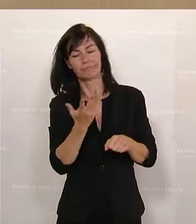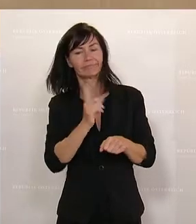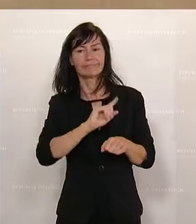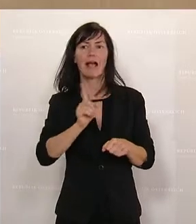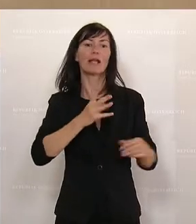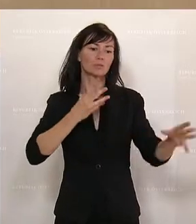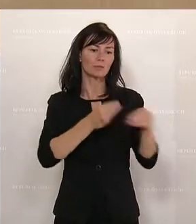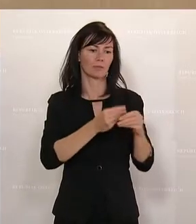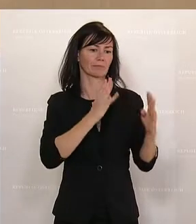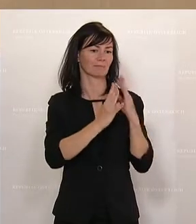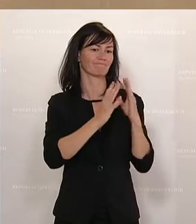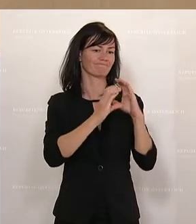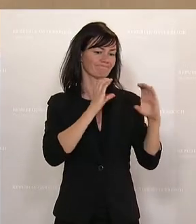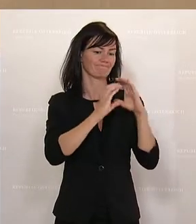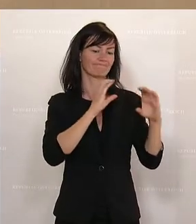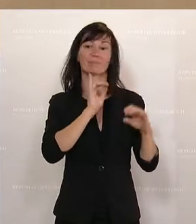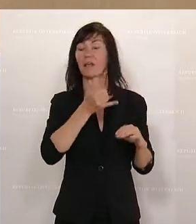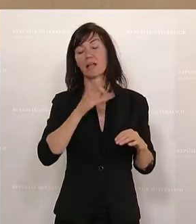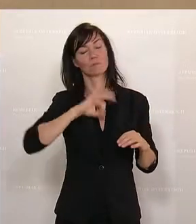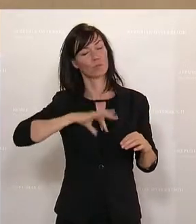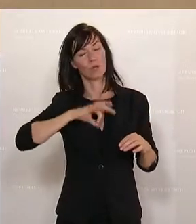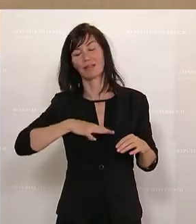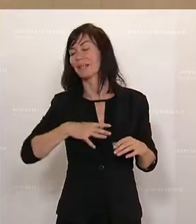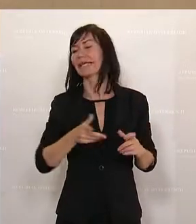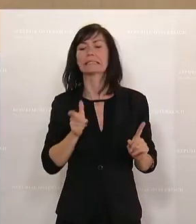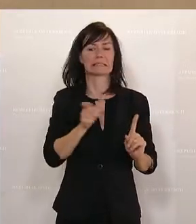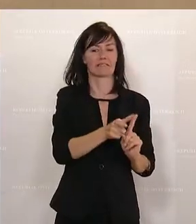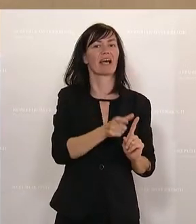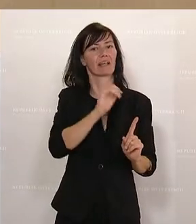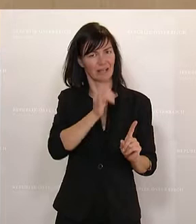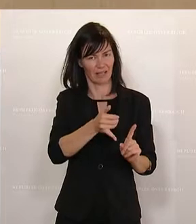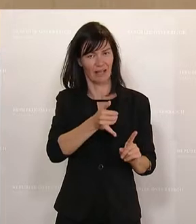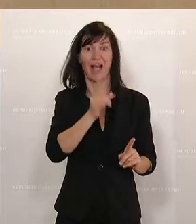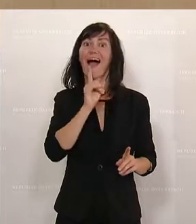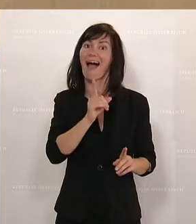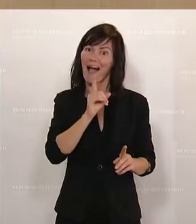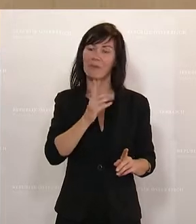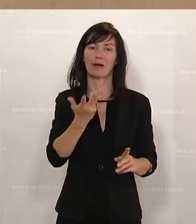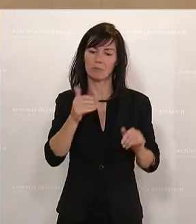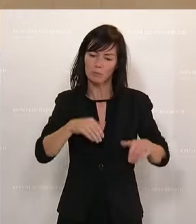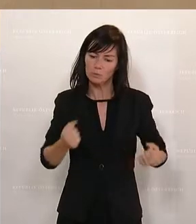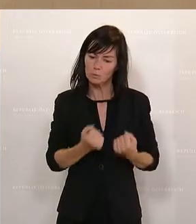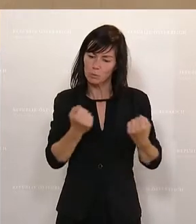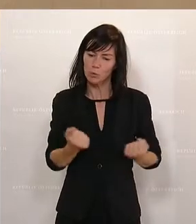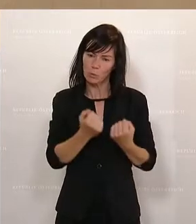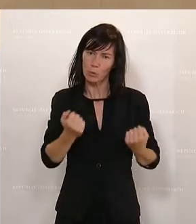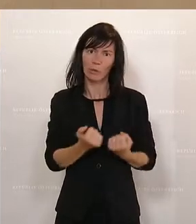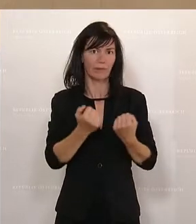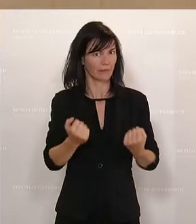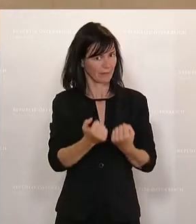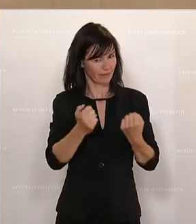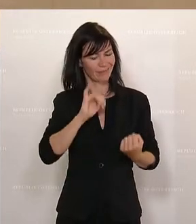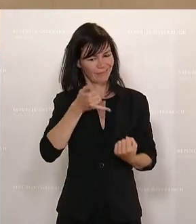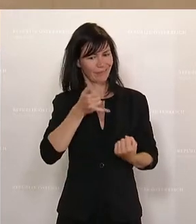Psychiatrie am Zwang festhalten, aber wir müssen uns darum bemühen, alles dran zu setzen,